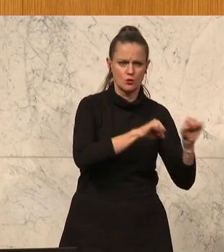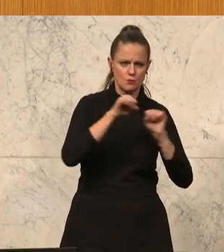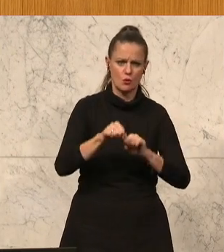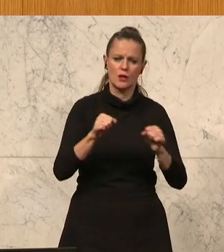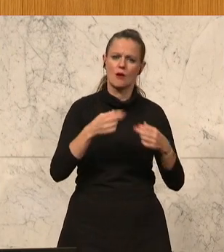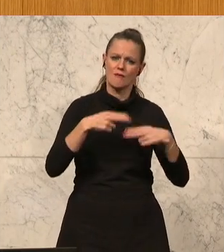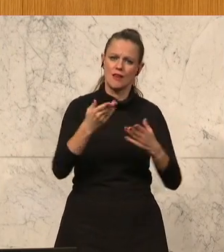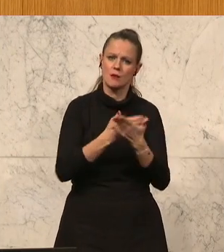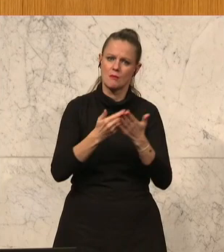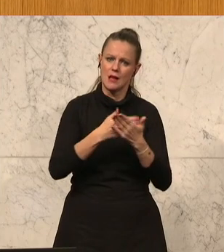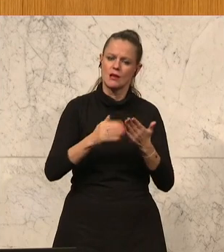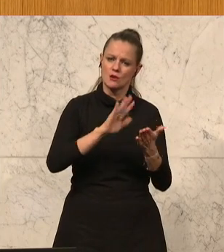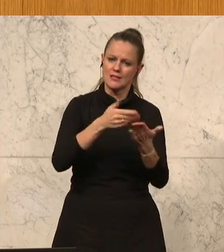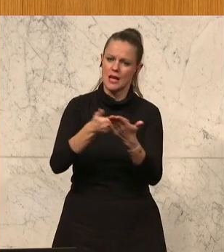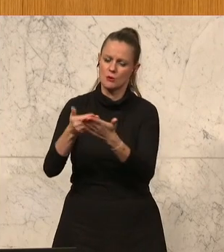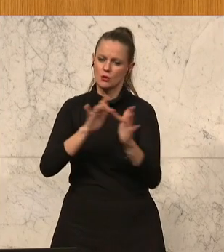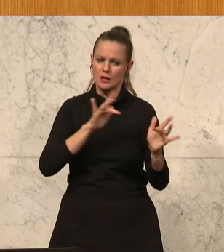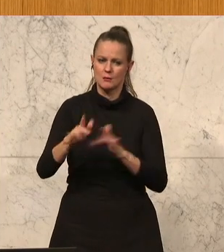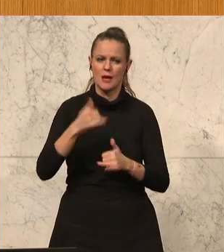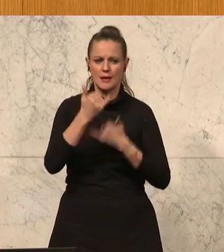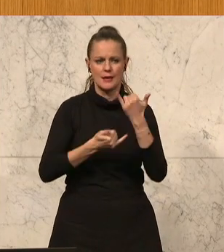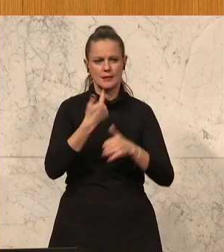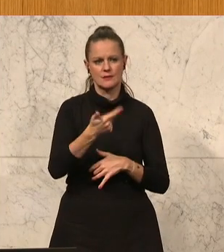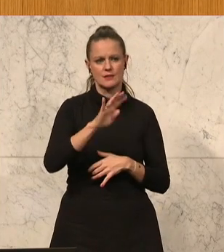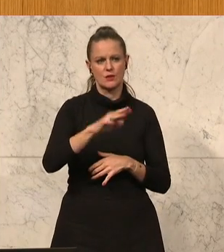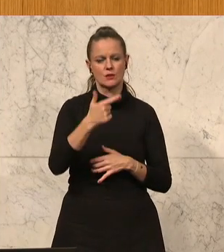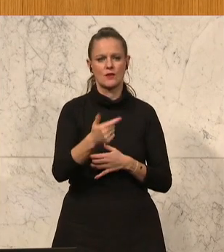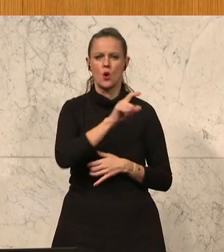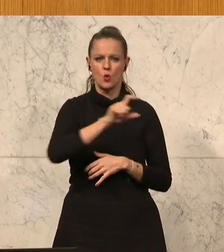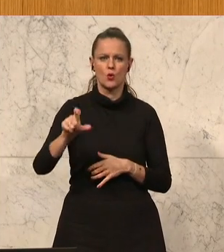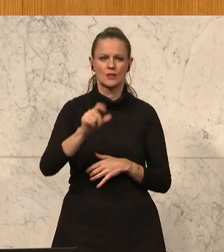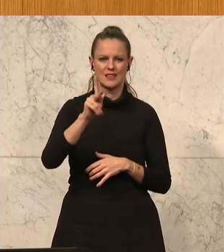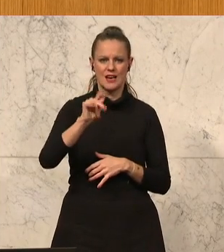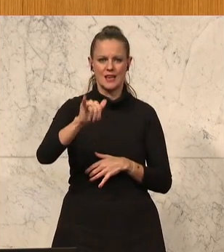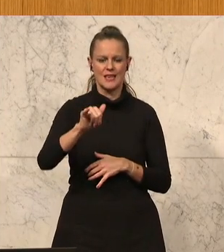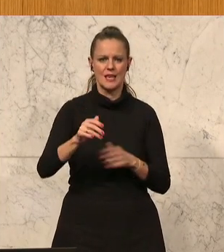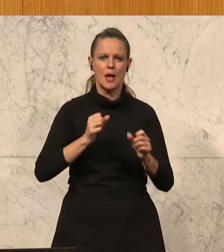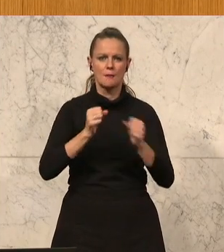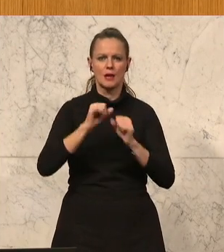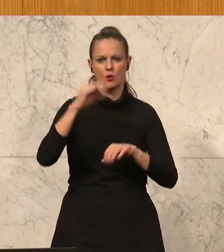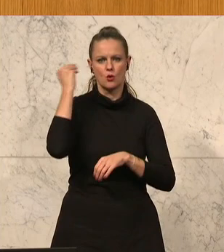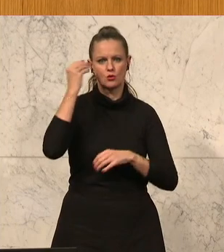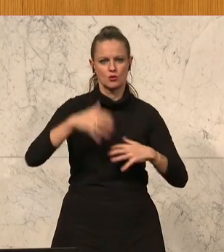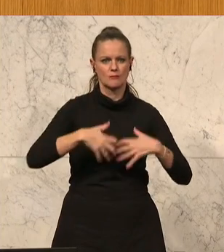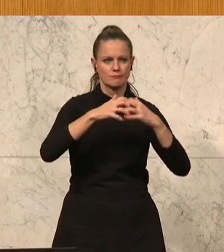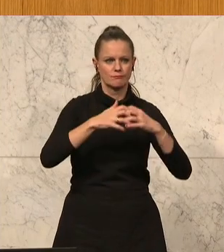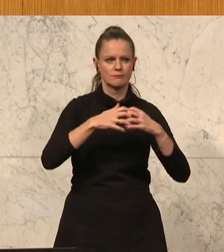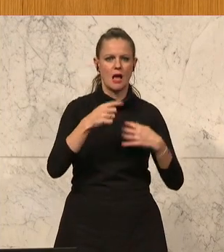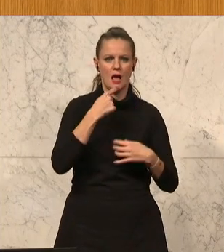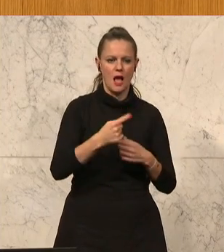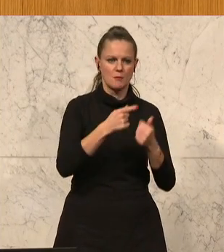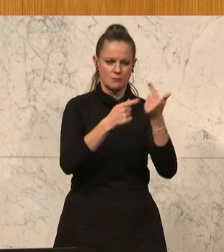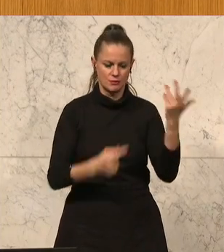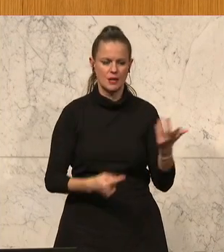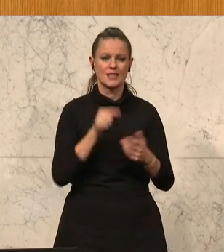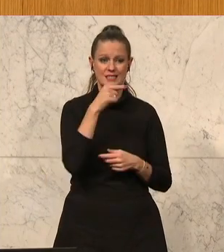Fortbildungsangeboten wollen wir 2024 100 KI-Pilotschulen erstellen, ernennen. Diese